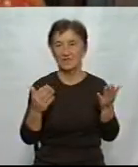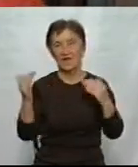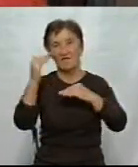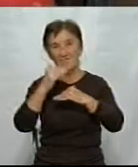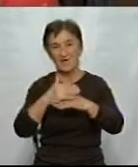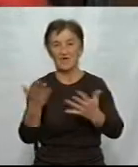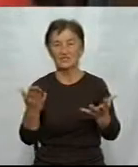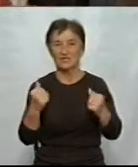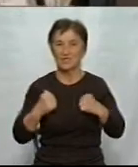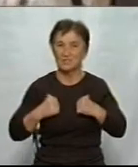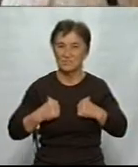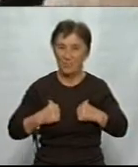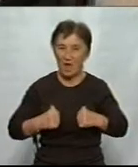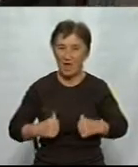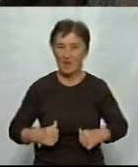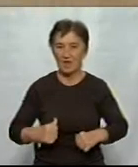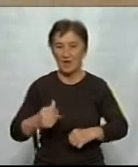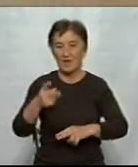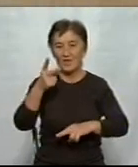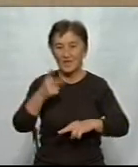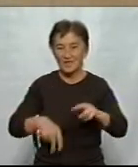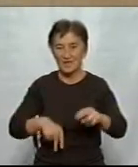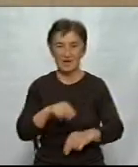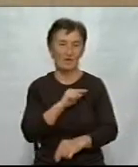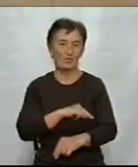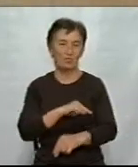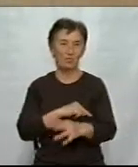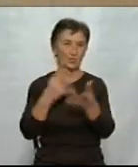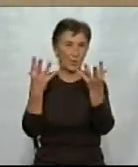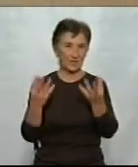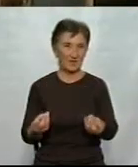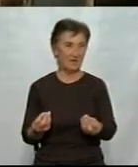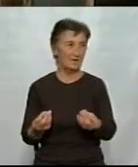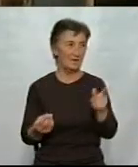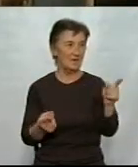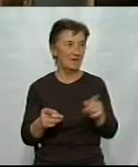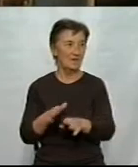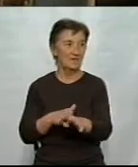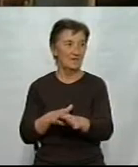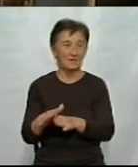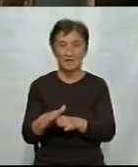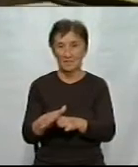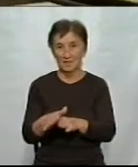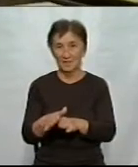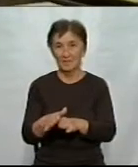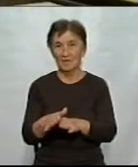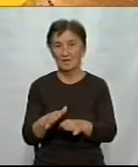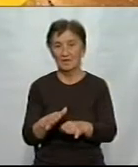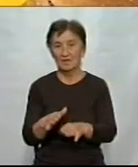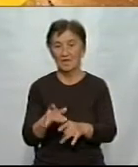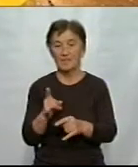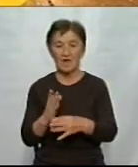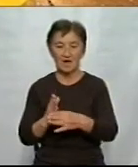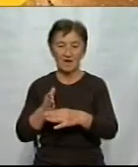вечір, кінець дня робочого. Відвідувачі і працівники музею дотримуються правил карантину, каже Андрій Надєждін. Стіл на